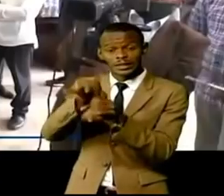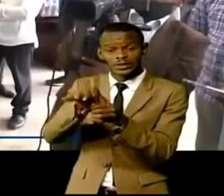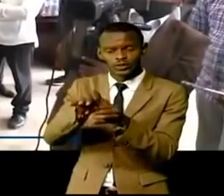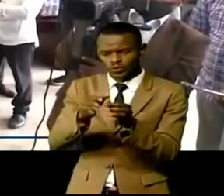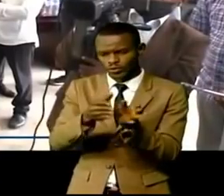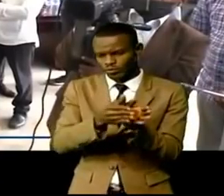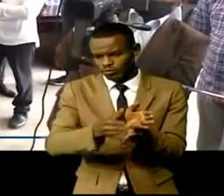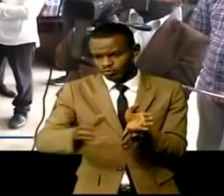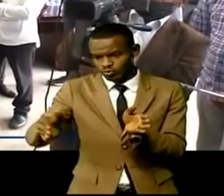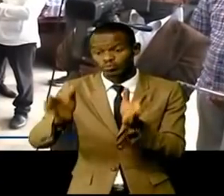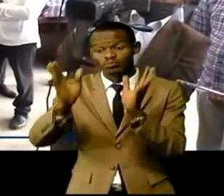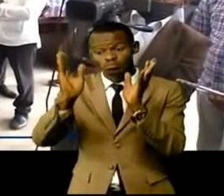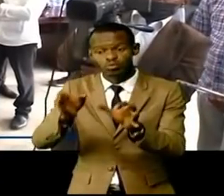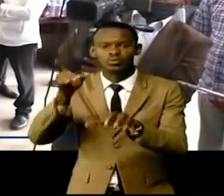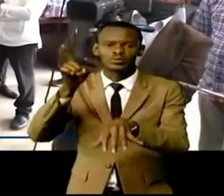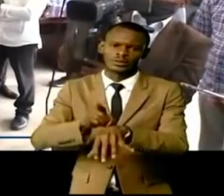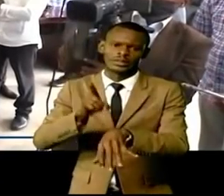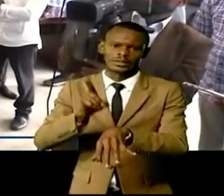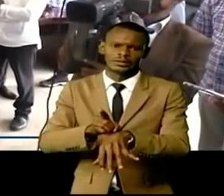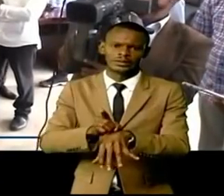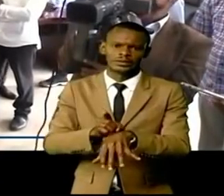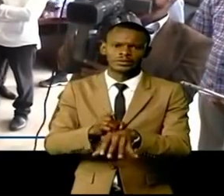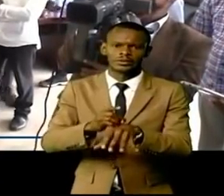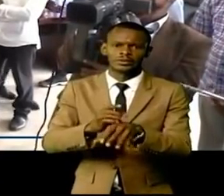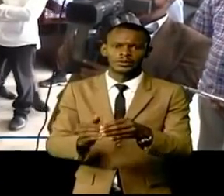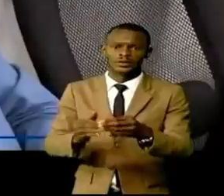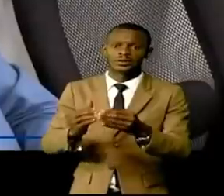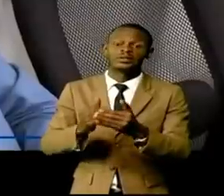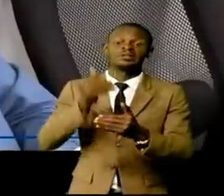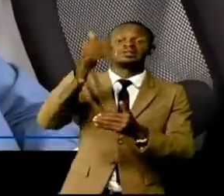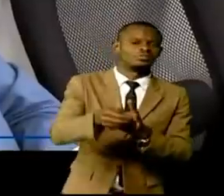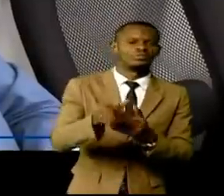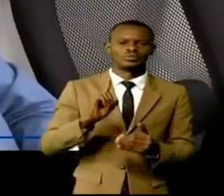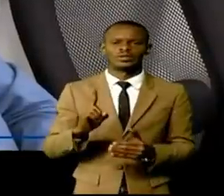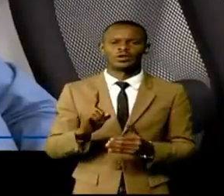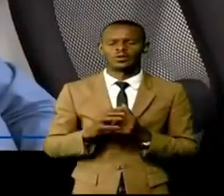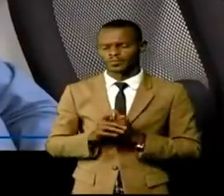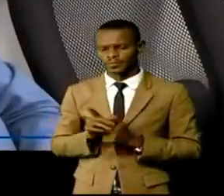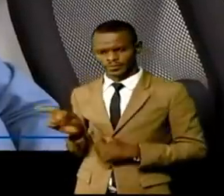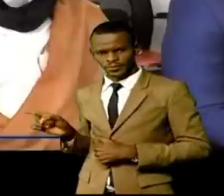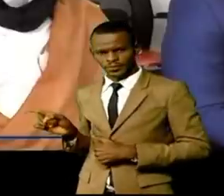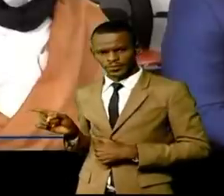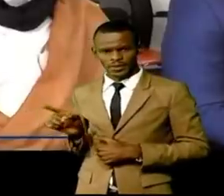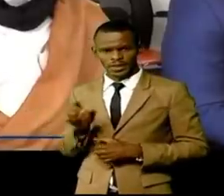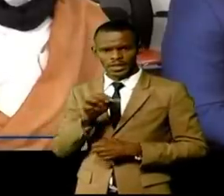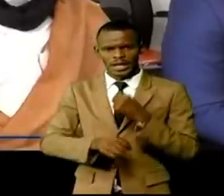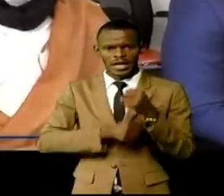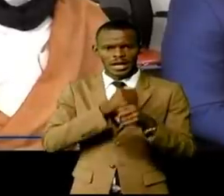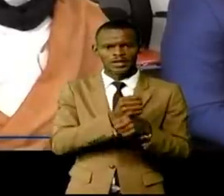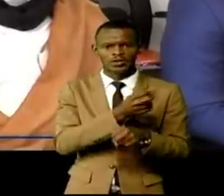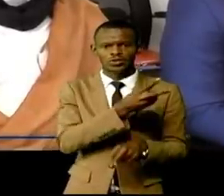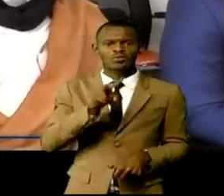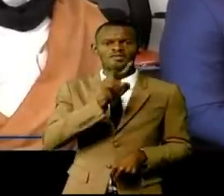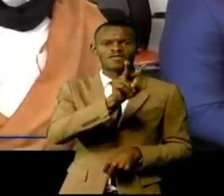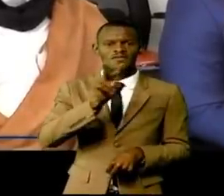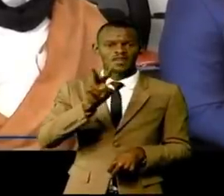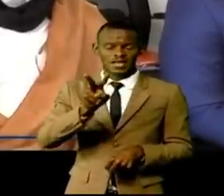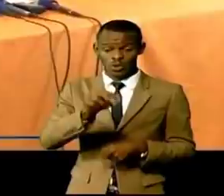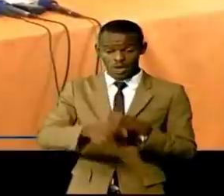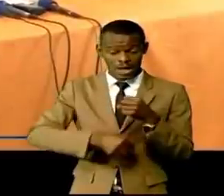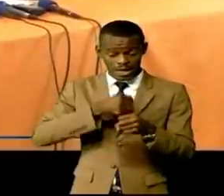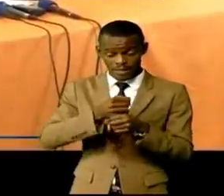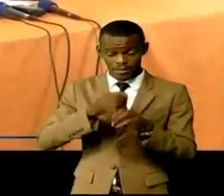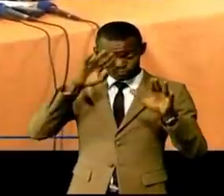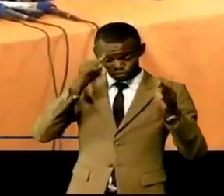2022 une année charnière des élections en république démocratique du Congo lors de cette brève communication les